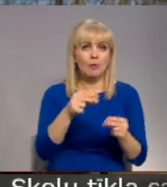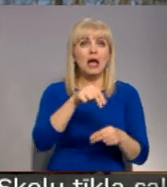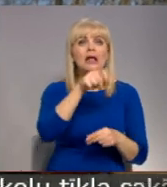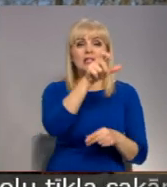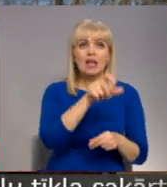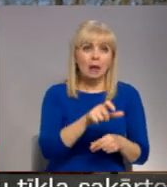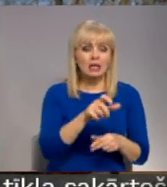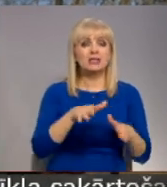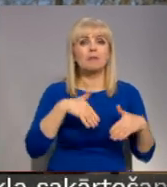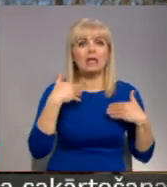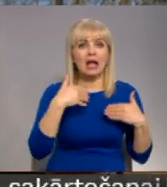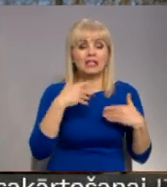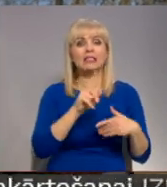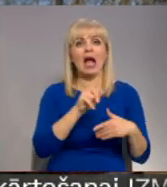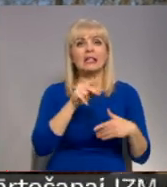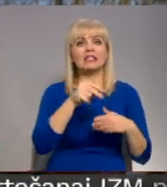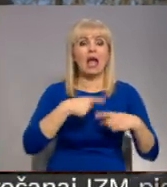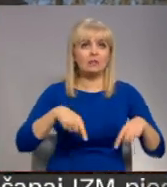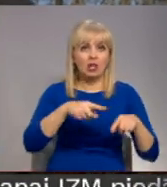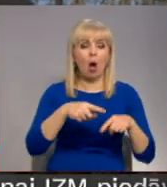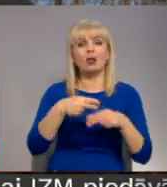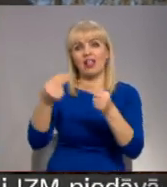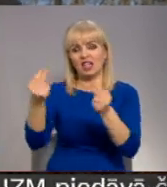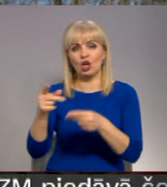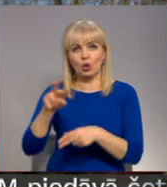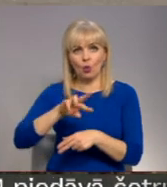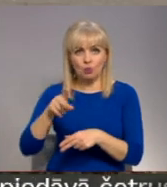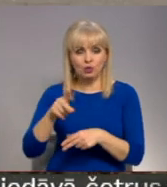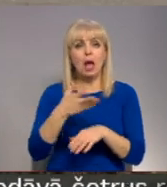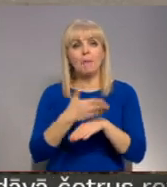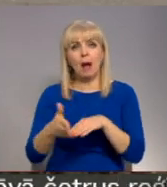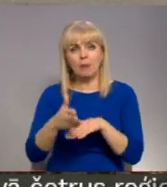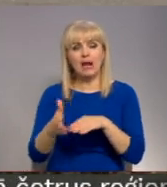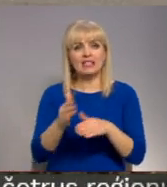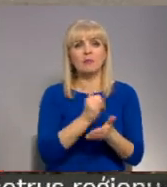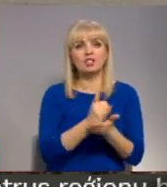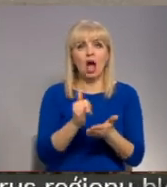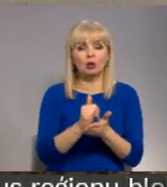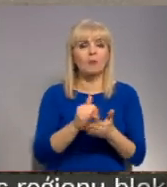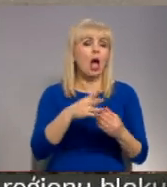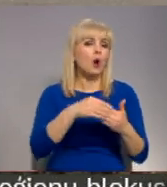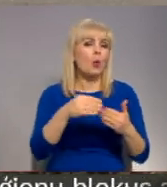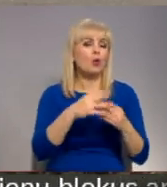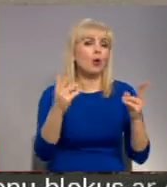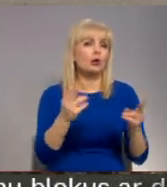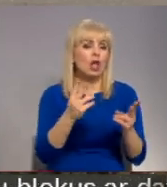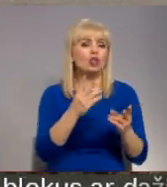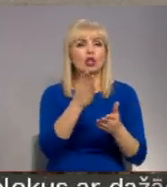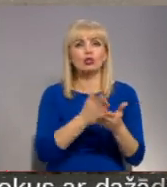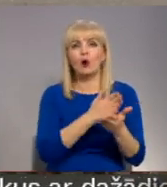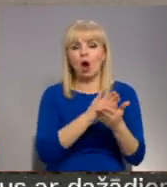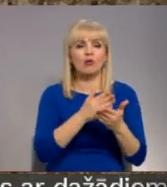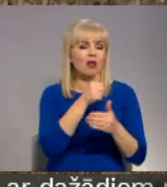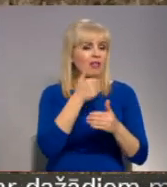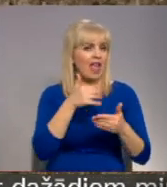ka dabūja zemesgabalu. Tā arī prieku naudas pamozām tiek sakopts. Taču nevisur ar kūlas dedzināšanas apkarošanas sokas tik